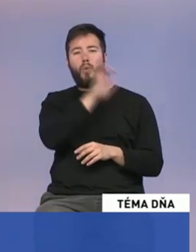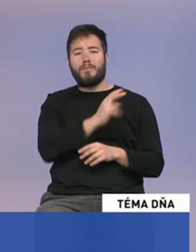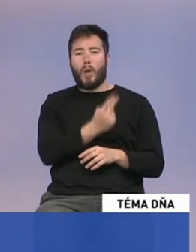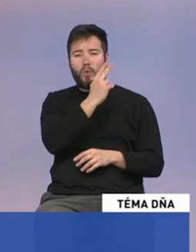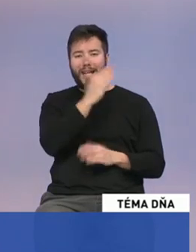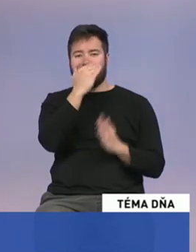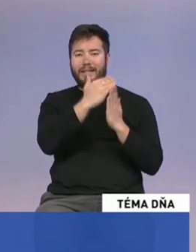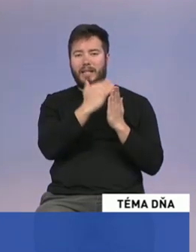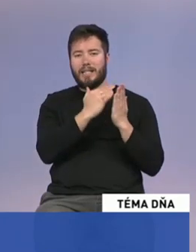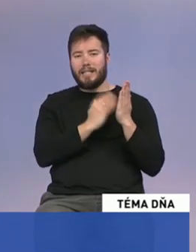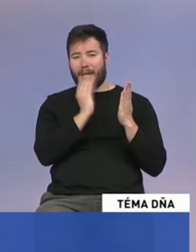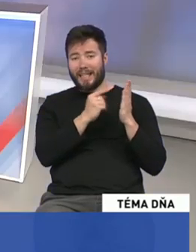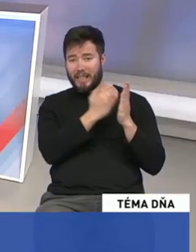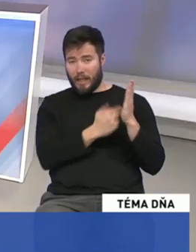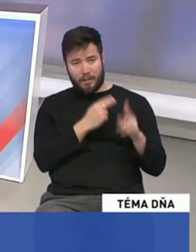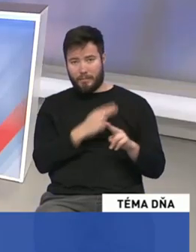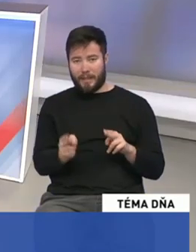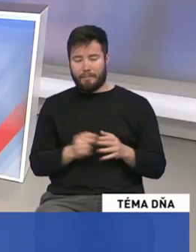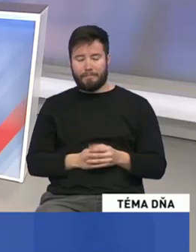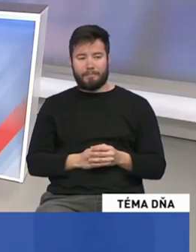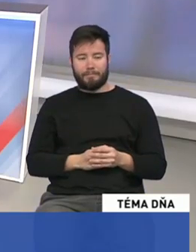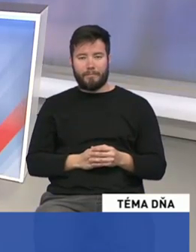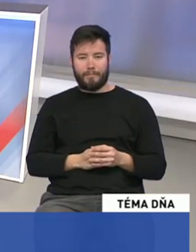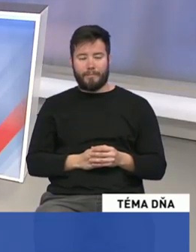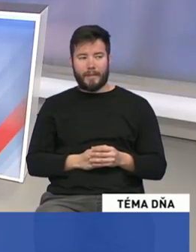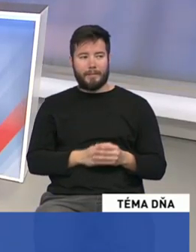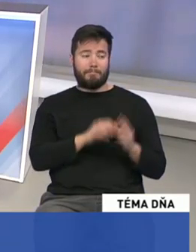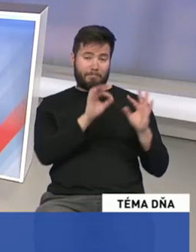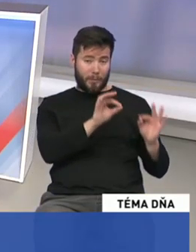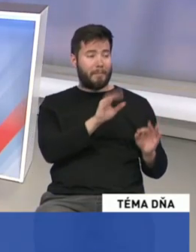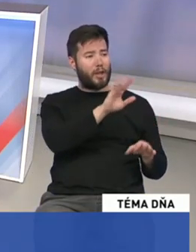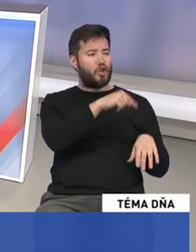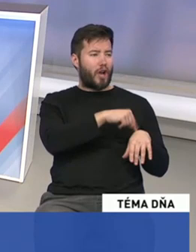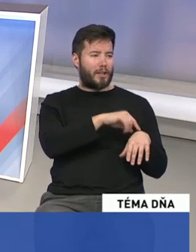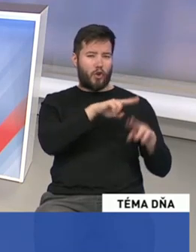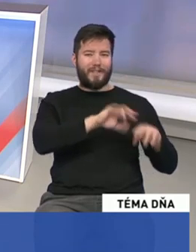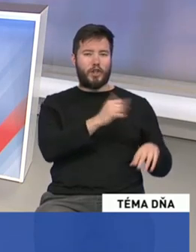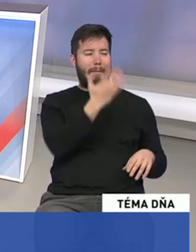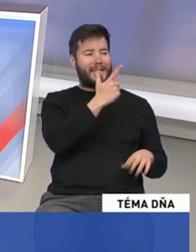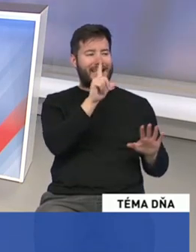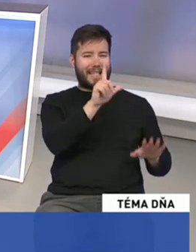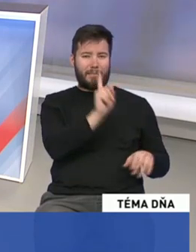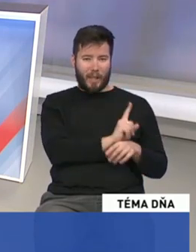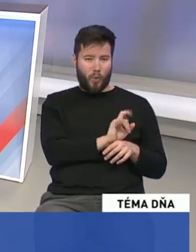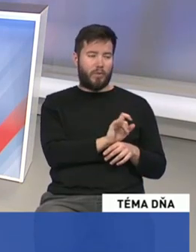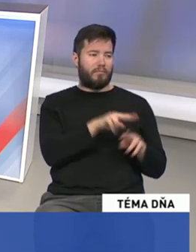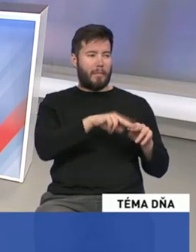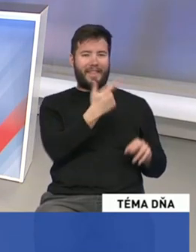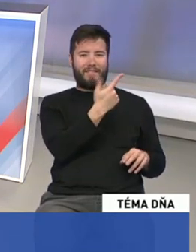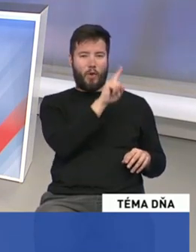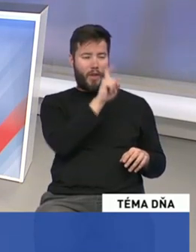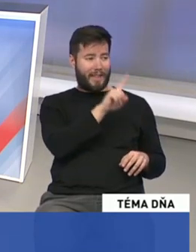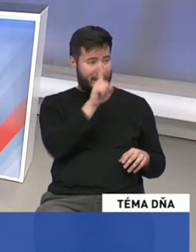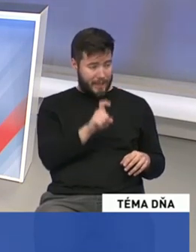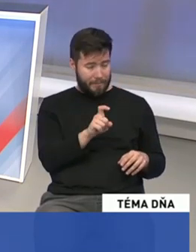Možno k tým lekárom ešte taká podotázka. Máte 57 sekúnd, práve sa pozerám, tak šetrite s časom. To bude teda predposledná otázka. Verím, že vidia je tá posledná ako